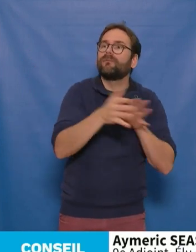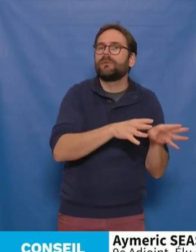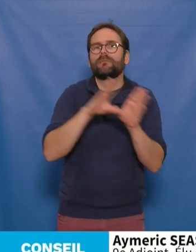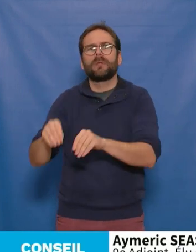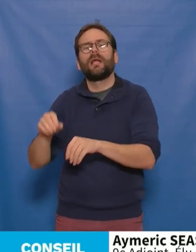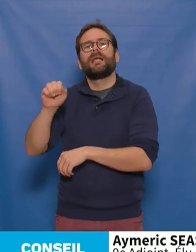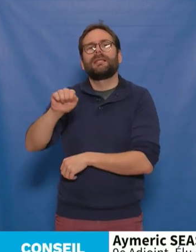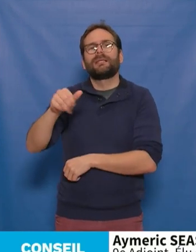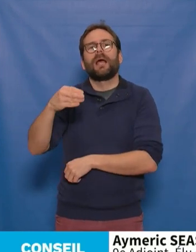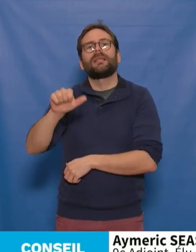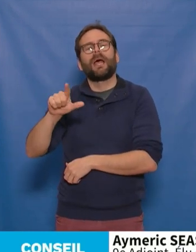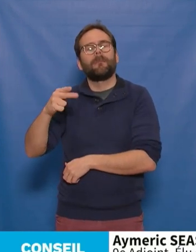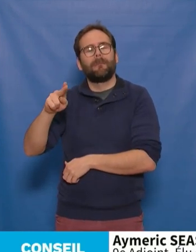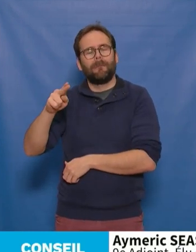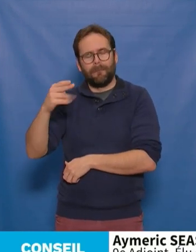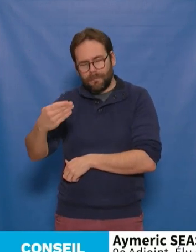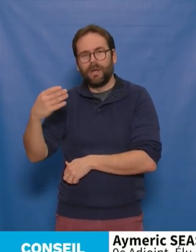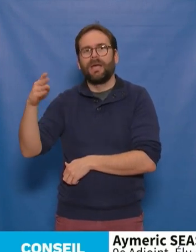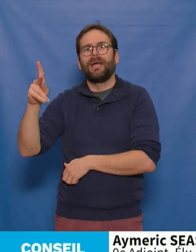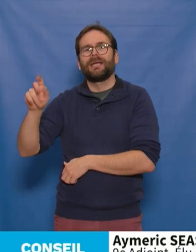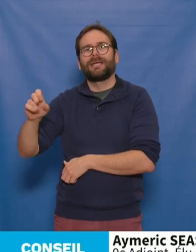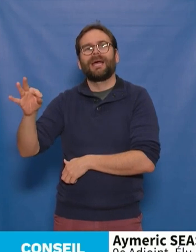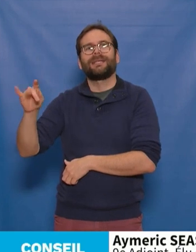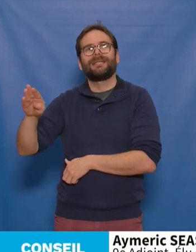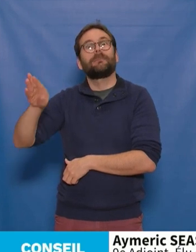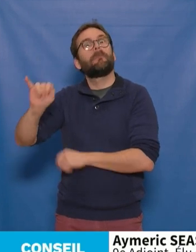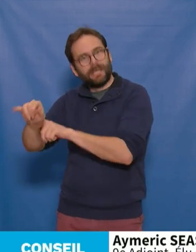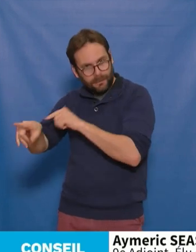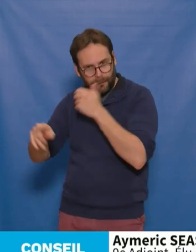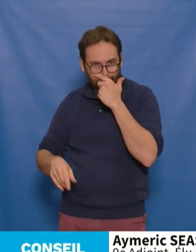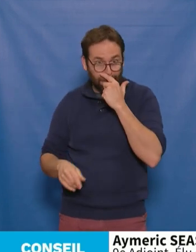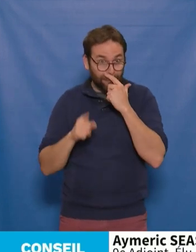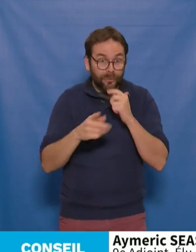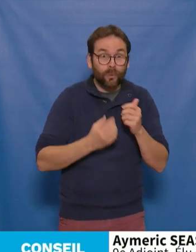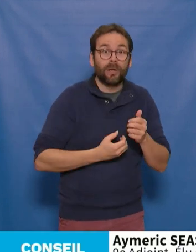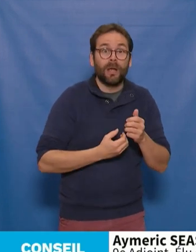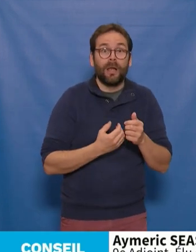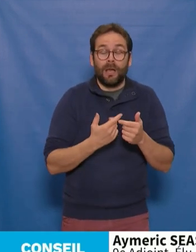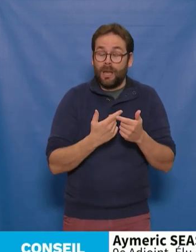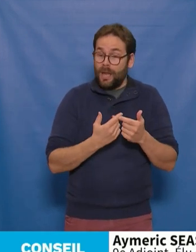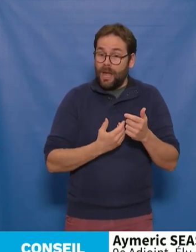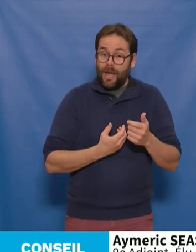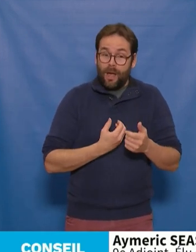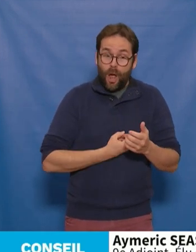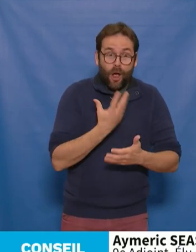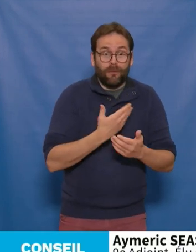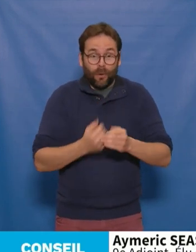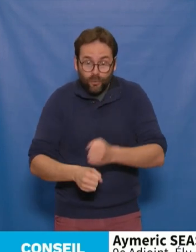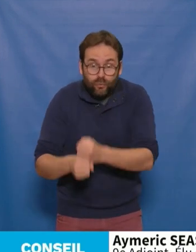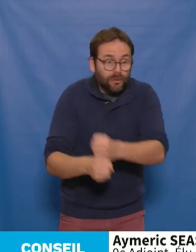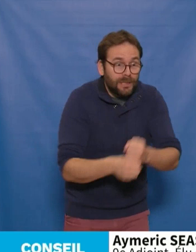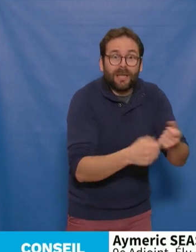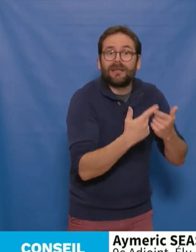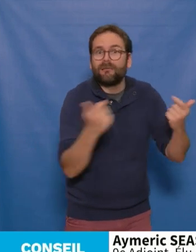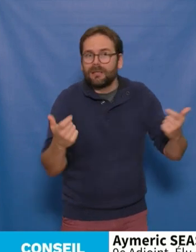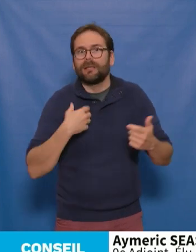Katibi. Alors oui, voter ces projets d'investissement dans leur diversité, c'est envoyer aux artistes comme au public un